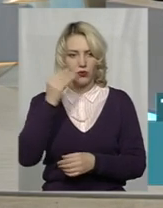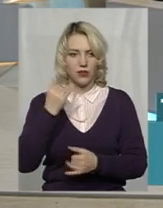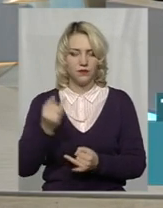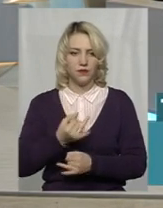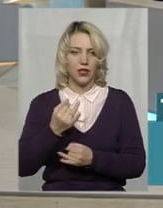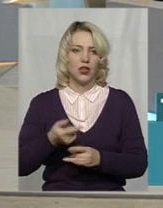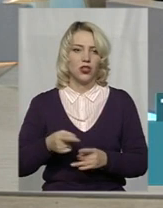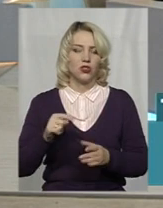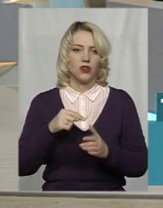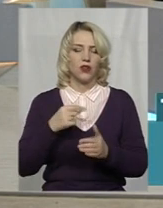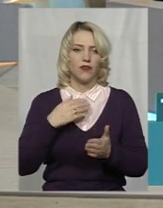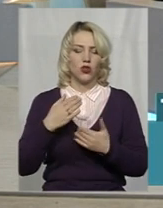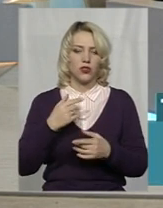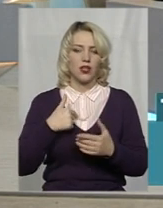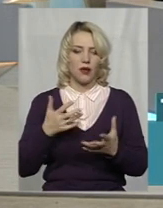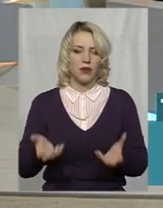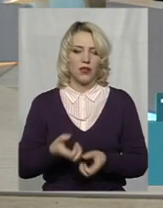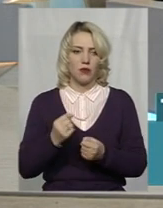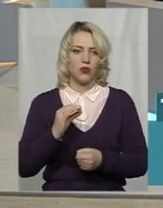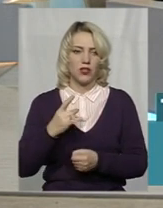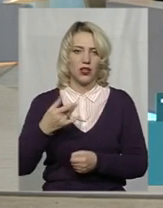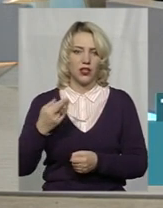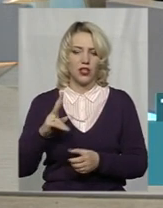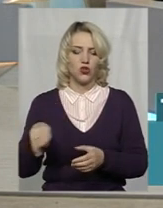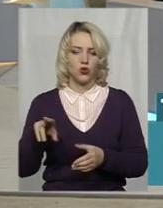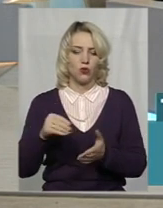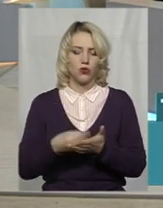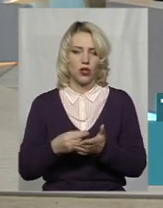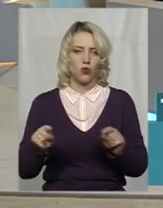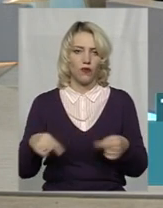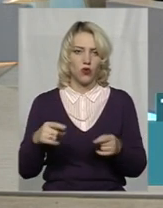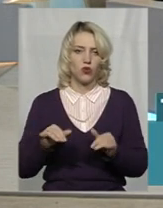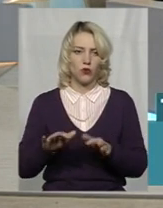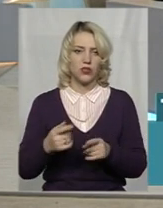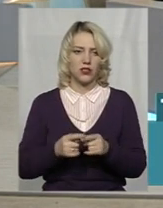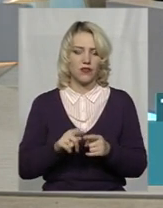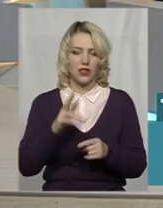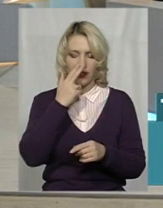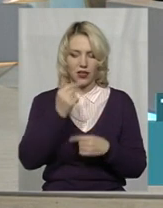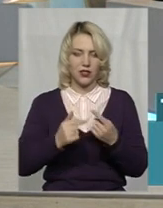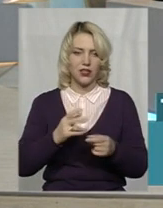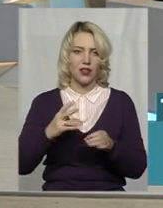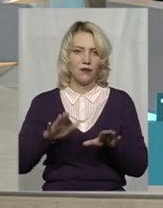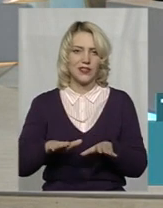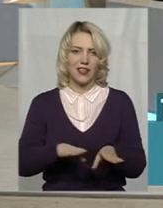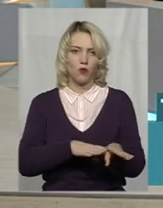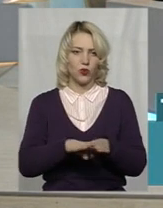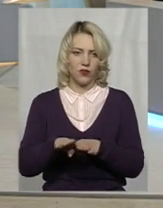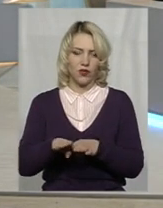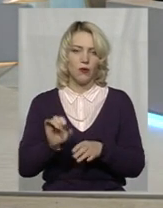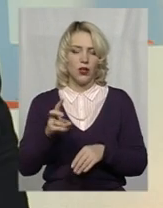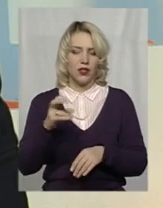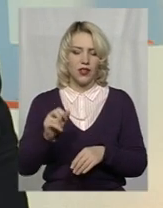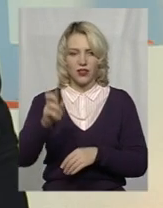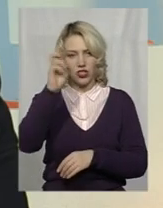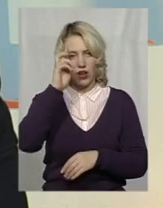Відносно, справді підтримаю пана Сергія, відносно бюджету утворюючого процесу, то він є традиційним як на місцевому рівні, так і